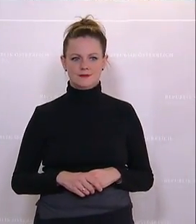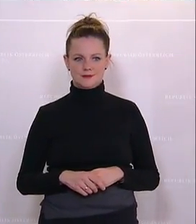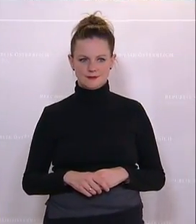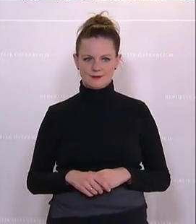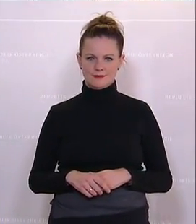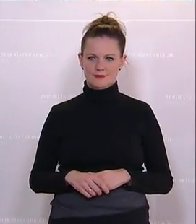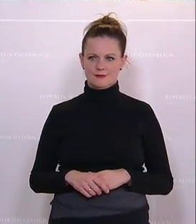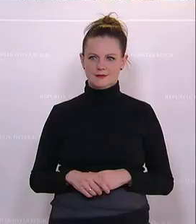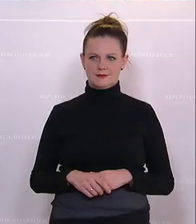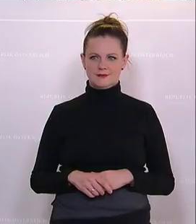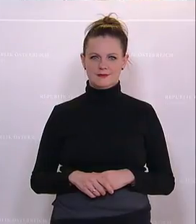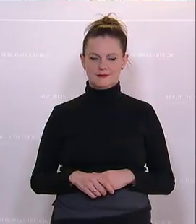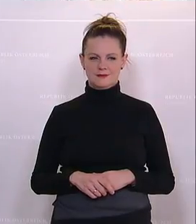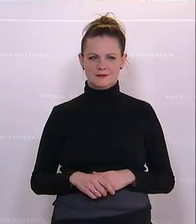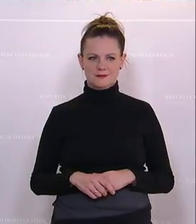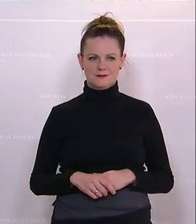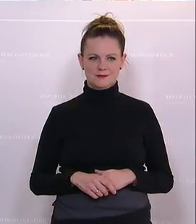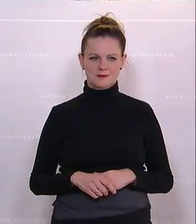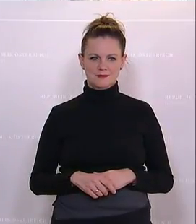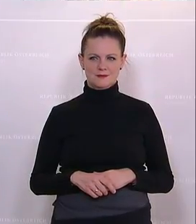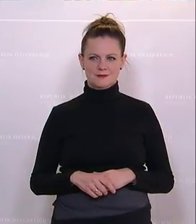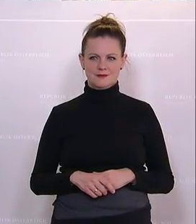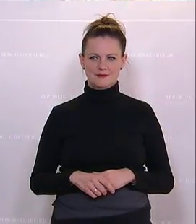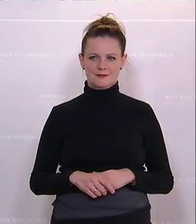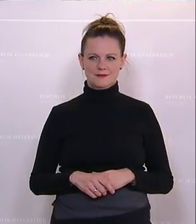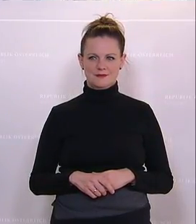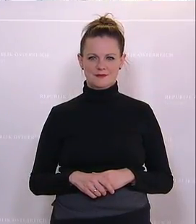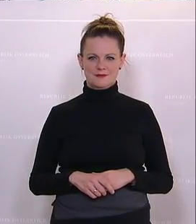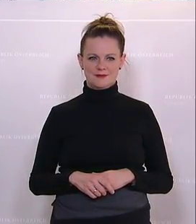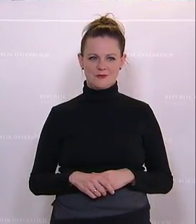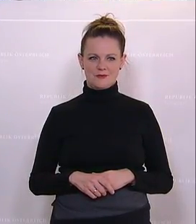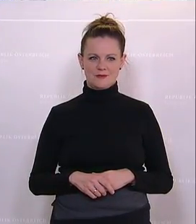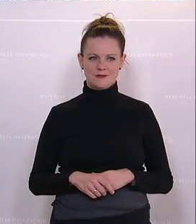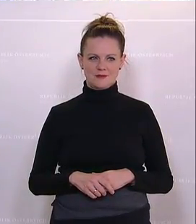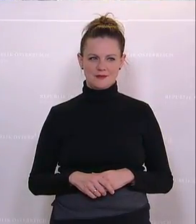kritisiert Pia Philippa Strache. Dietmar Keck von der SPÖ ist jetzt am Wort.